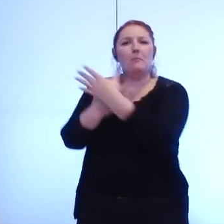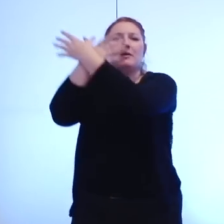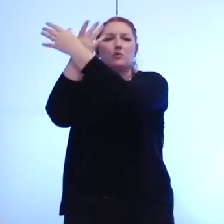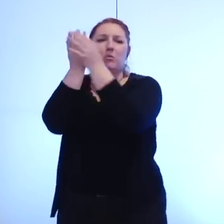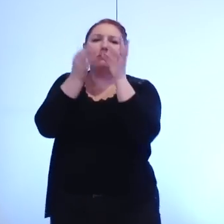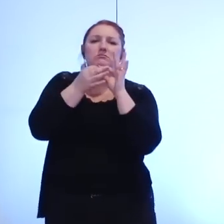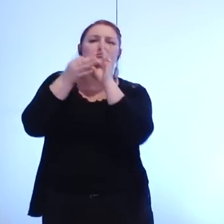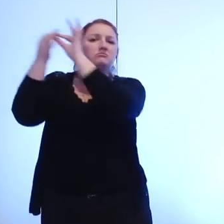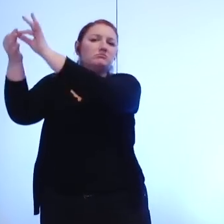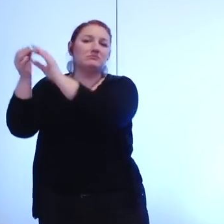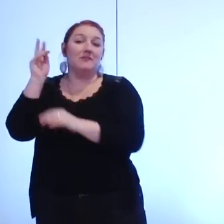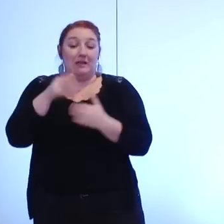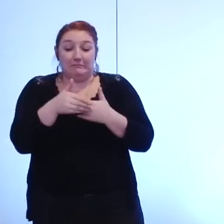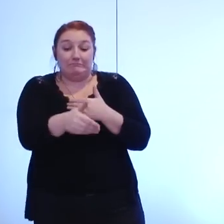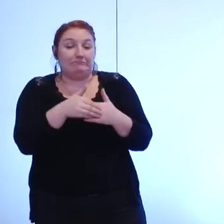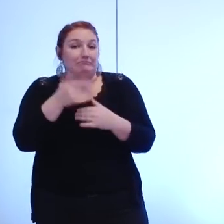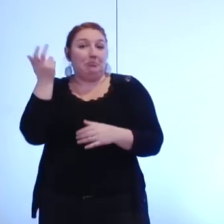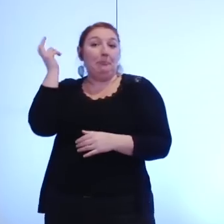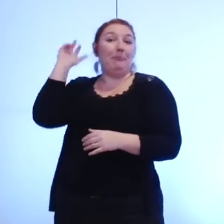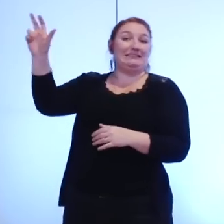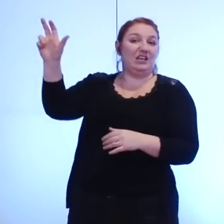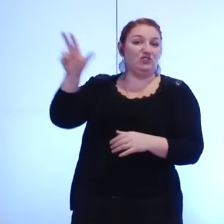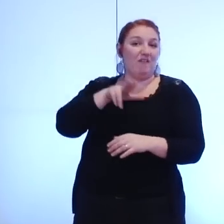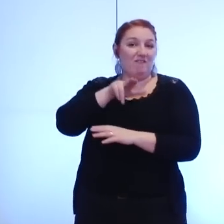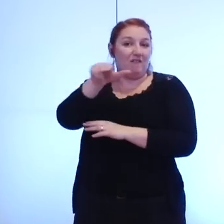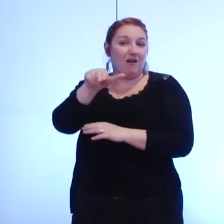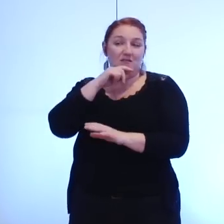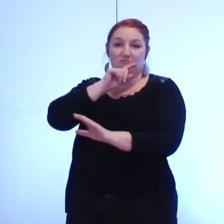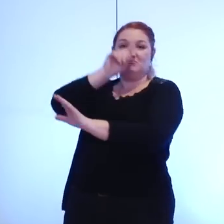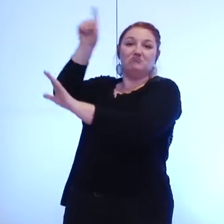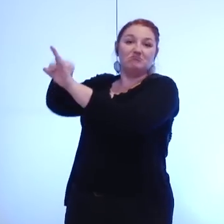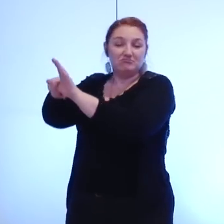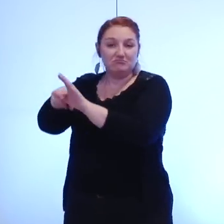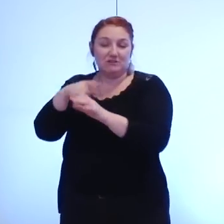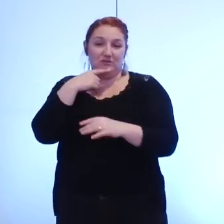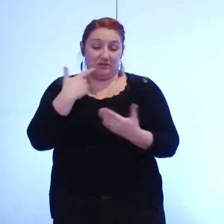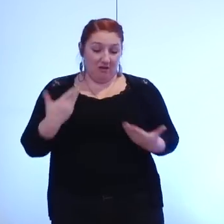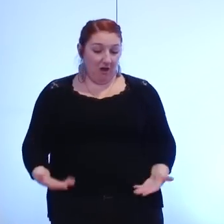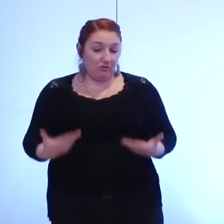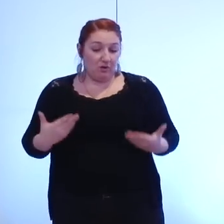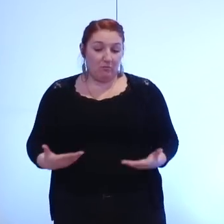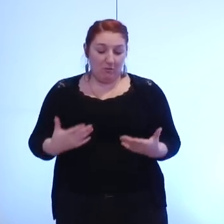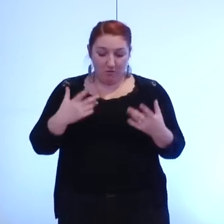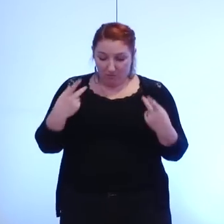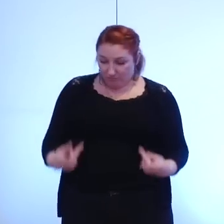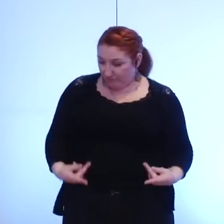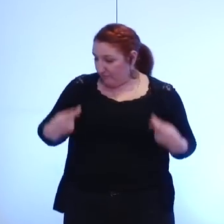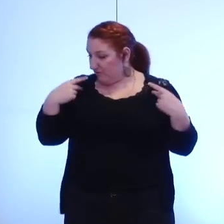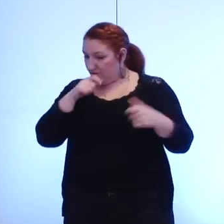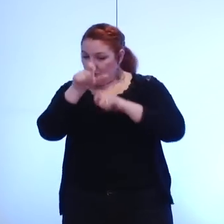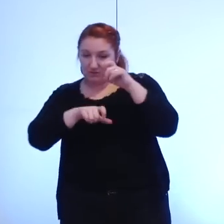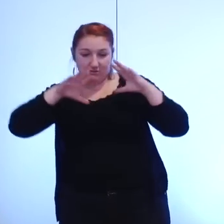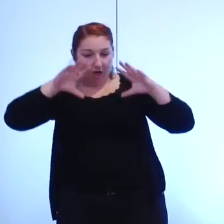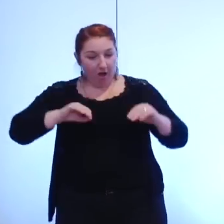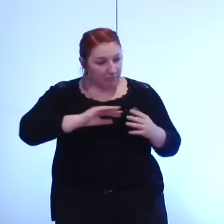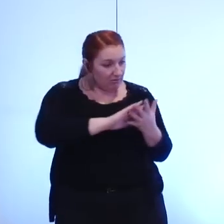quelques jours du passage un passage au coeur d'une actualité en marche qui va transformer profondément notre vie d'habitant et